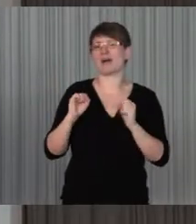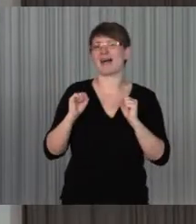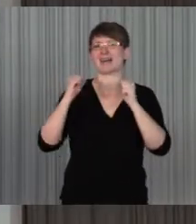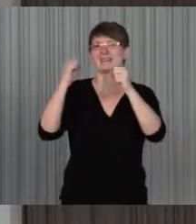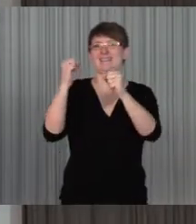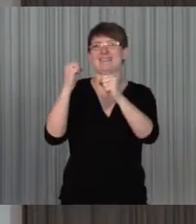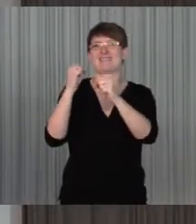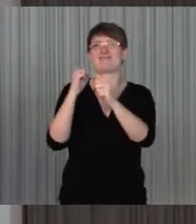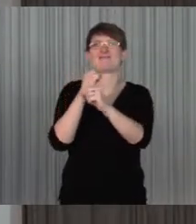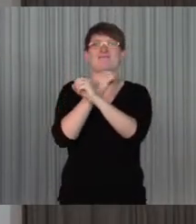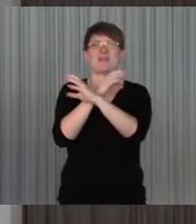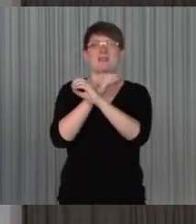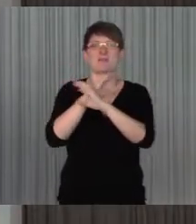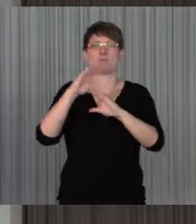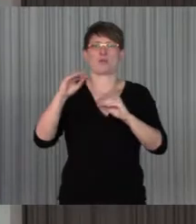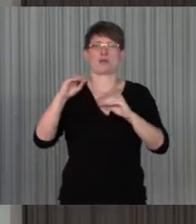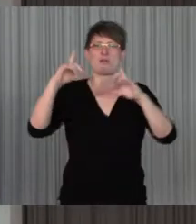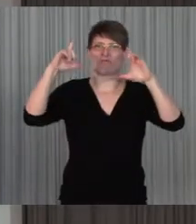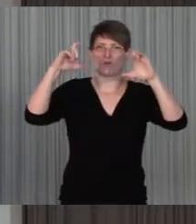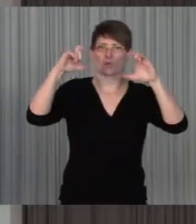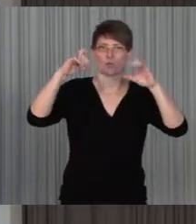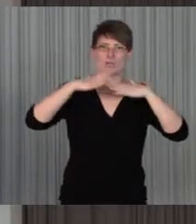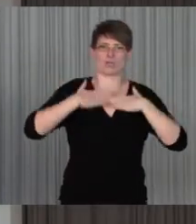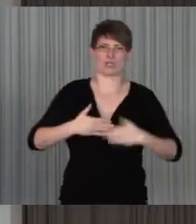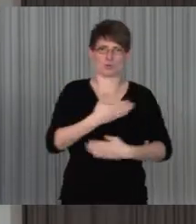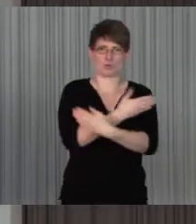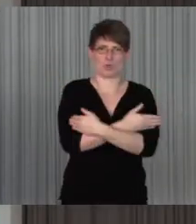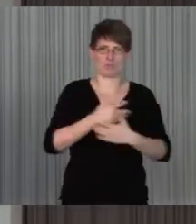Fotos gemacht haben, T-Shirts durchfahren und so weiter.